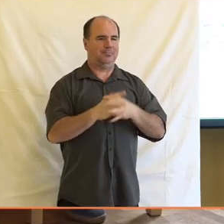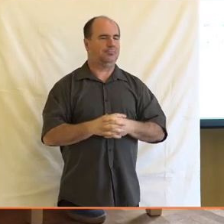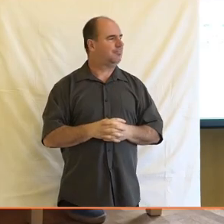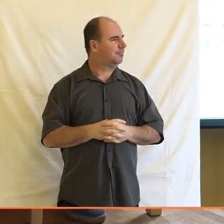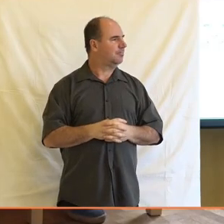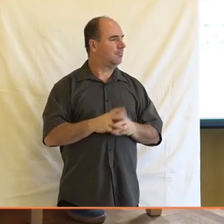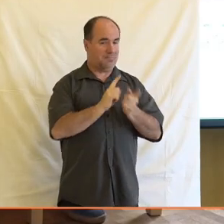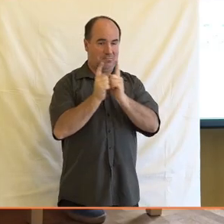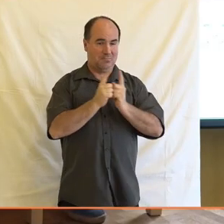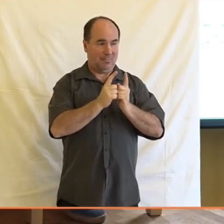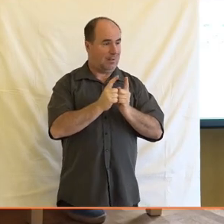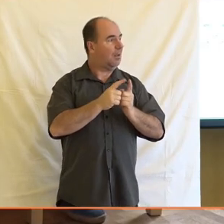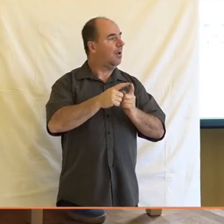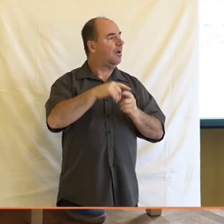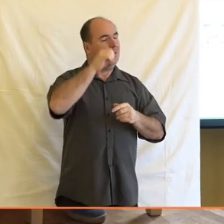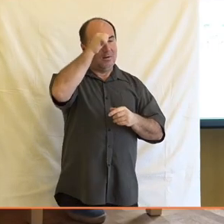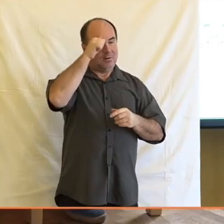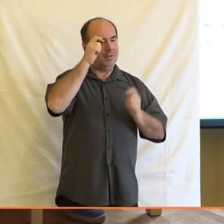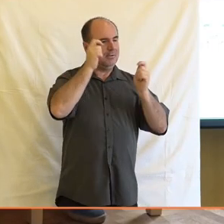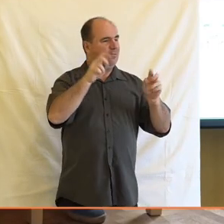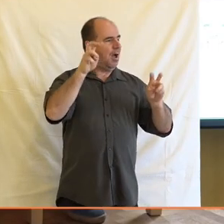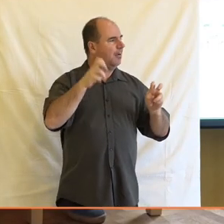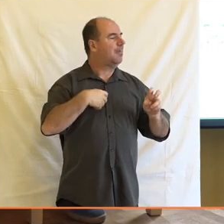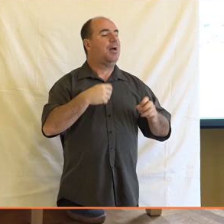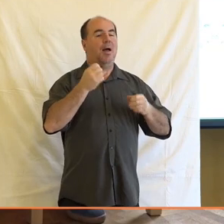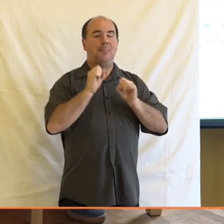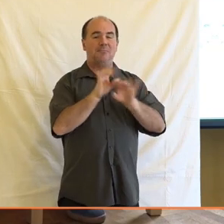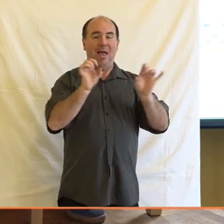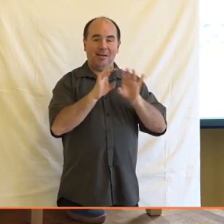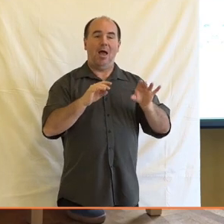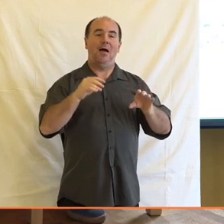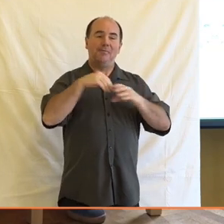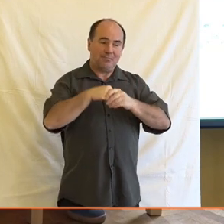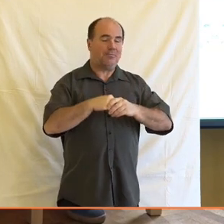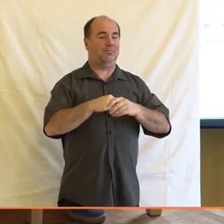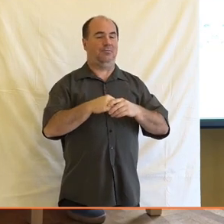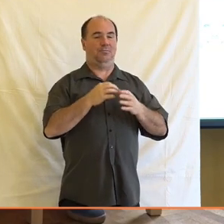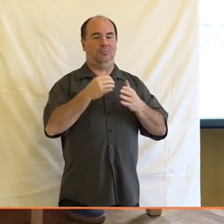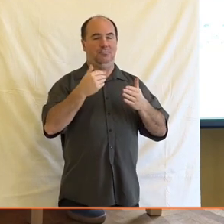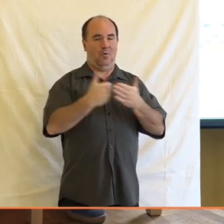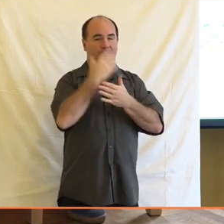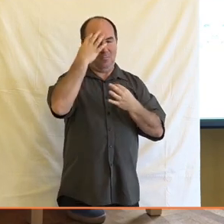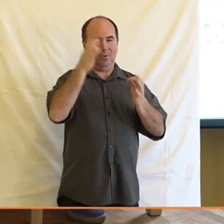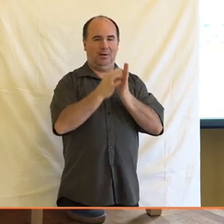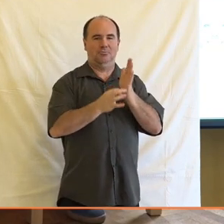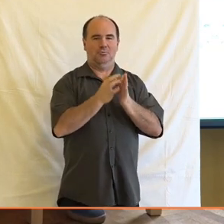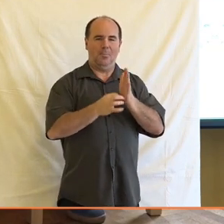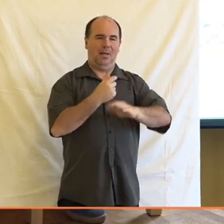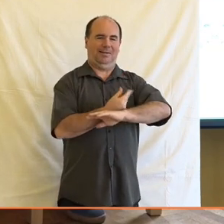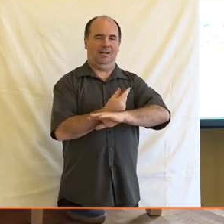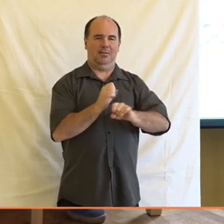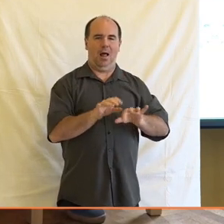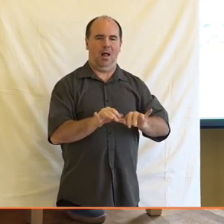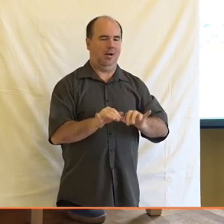digitální době. A rád bych tady představil hosty, kteří dneska přišli. Bohužel, rovnou na úvod musím omluvit pana